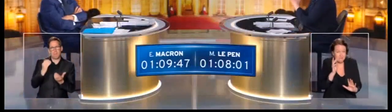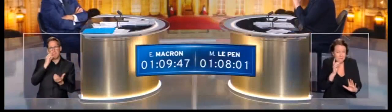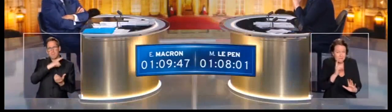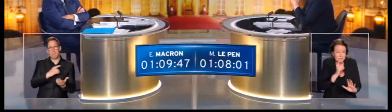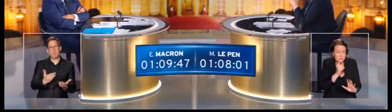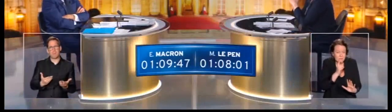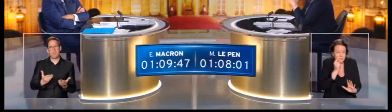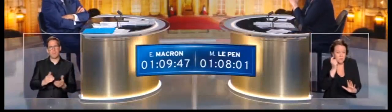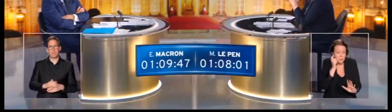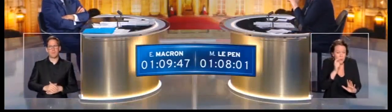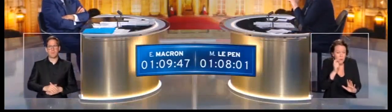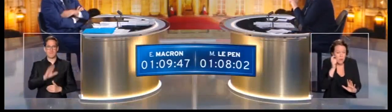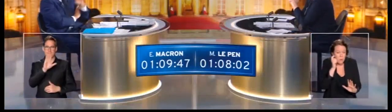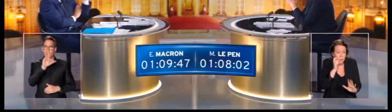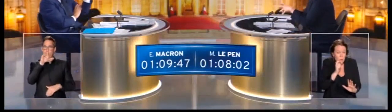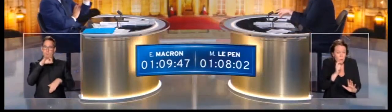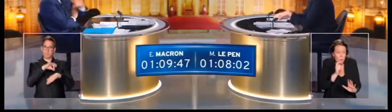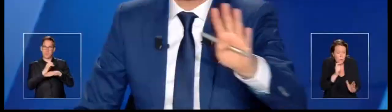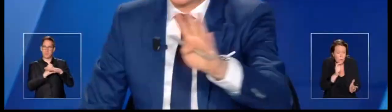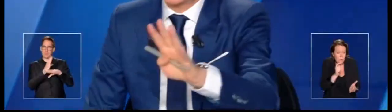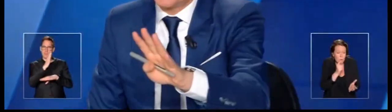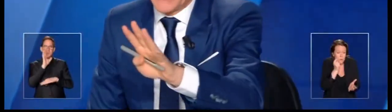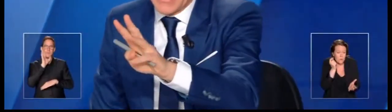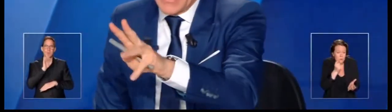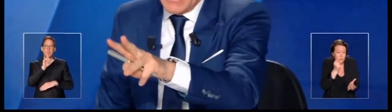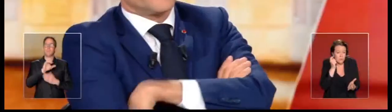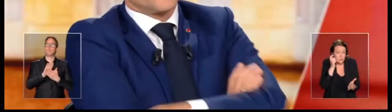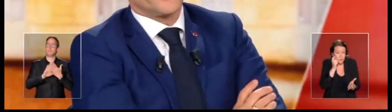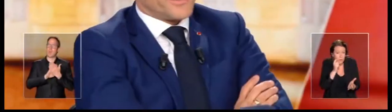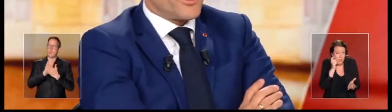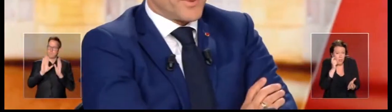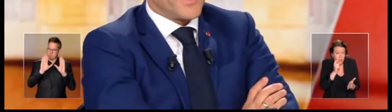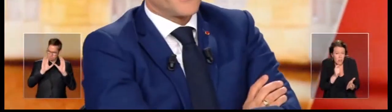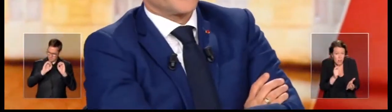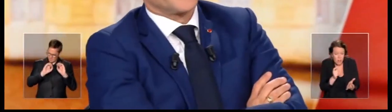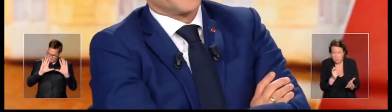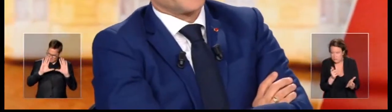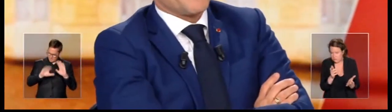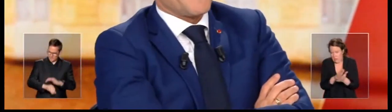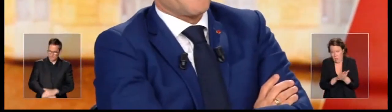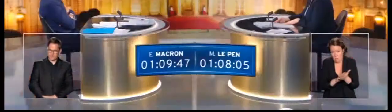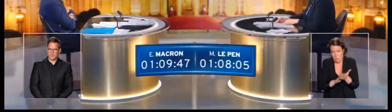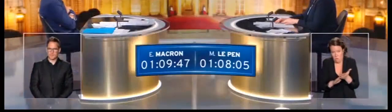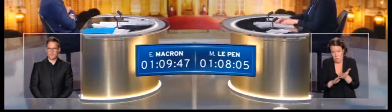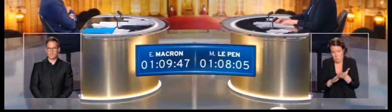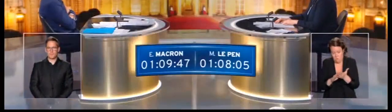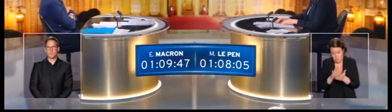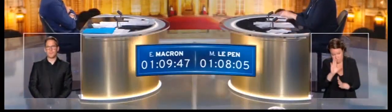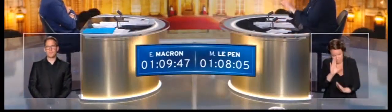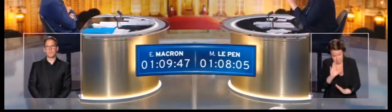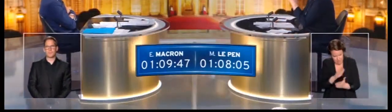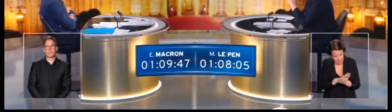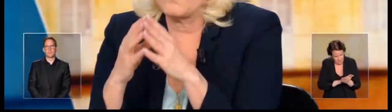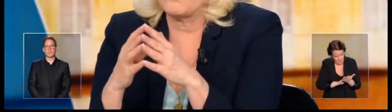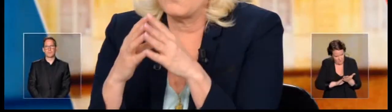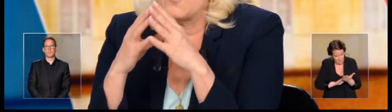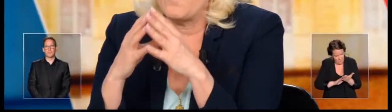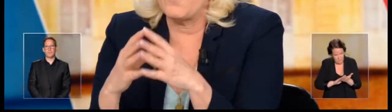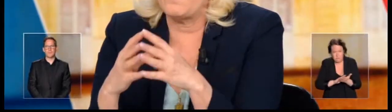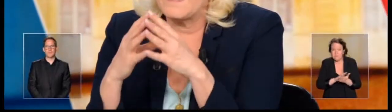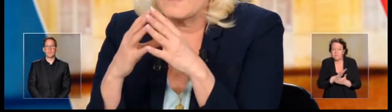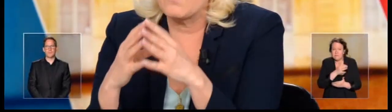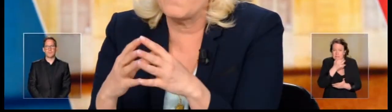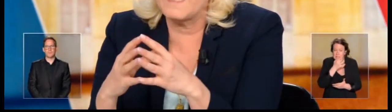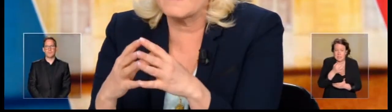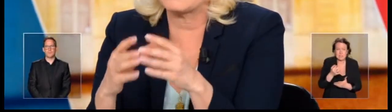M. Macron, pardon. Vous avez près de deux minutes. avancé. Macron, pardon de vous dire que, encore une fois,